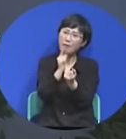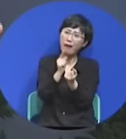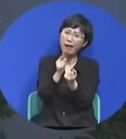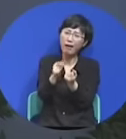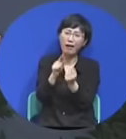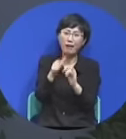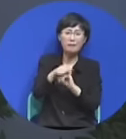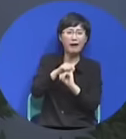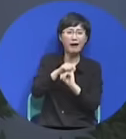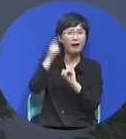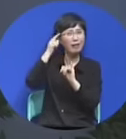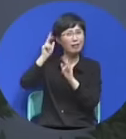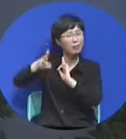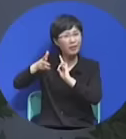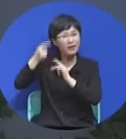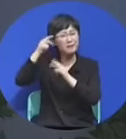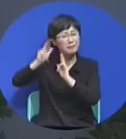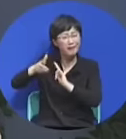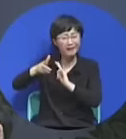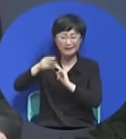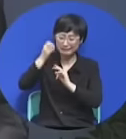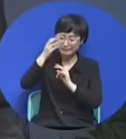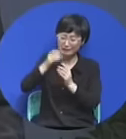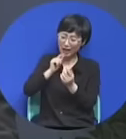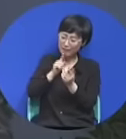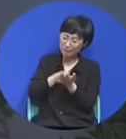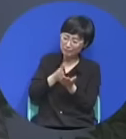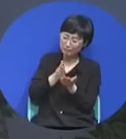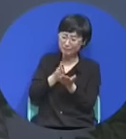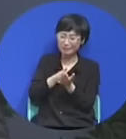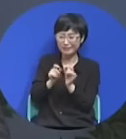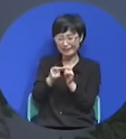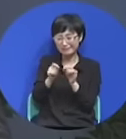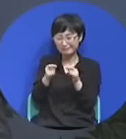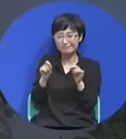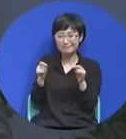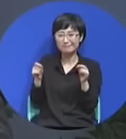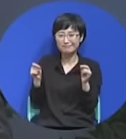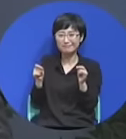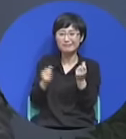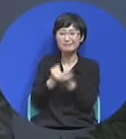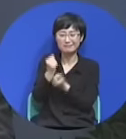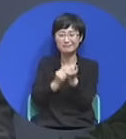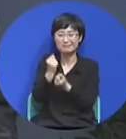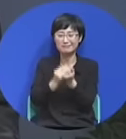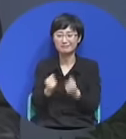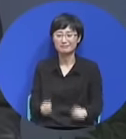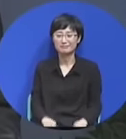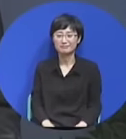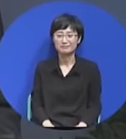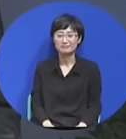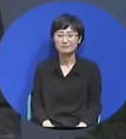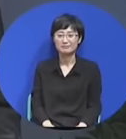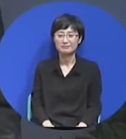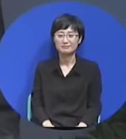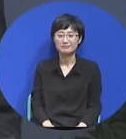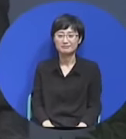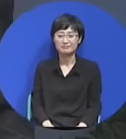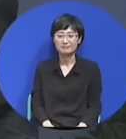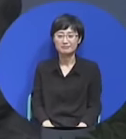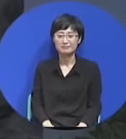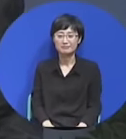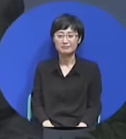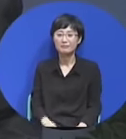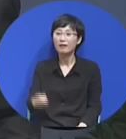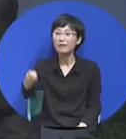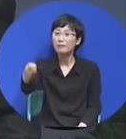설명이 잘 안 돼 해주고 하는데 I just kept saying I well you give it to God and you have to do it like this and like this and it was just very hard it was very strange 이